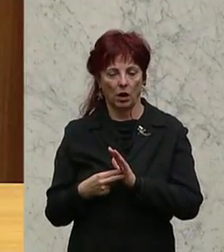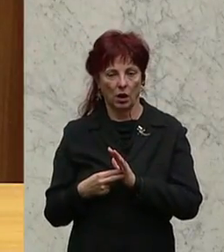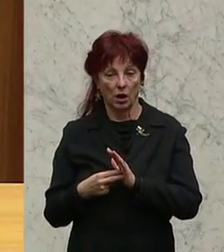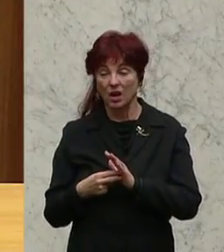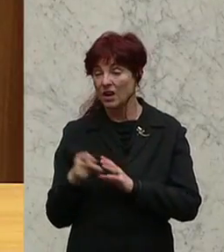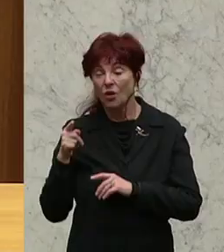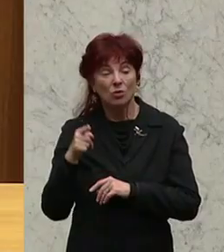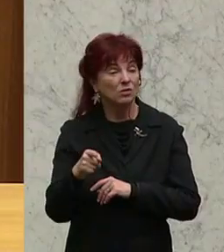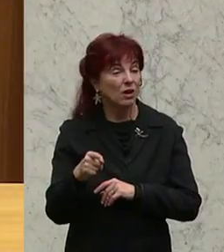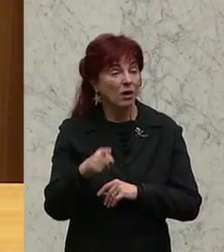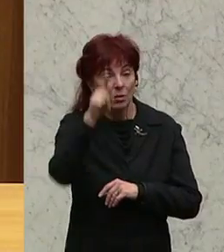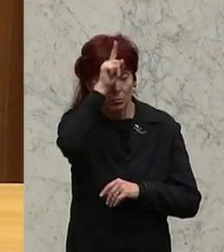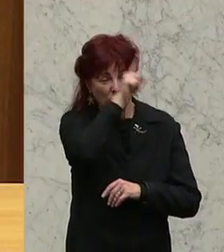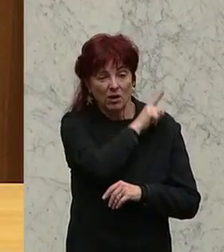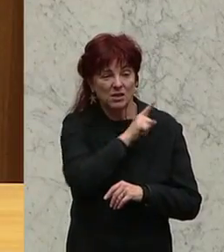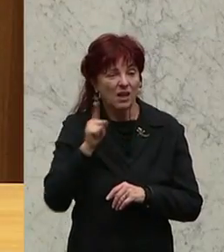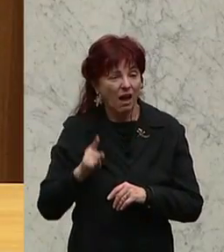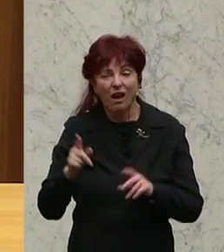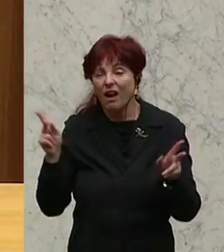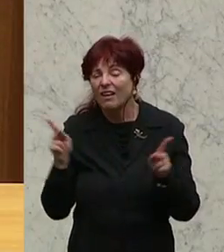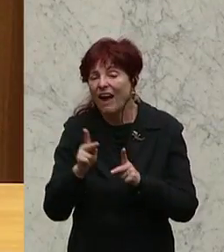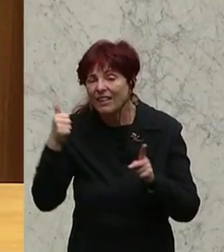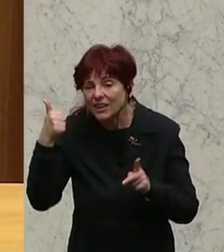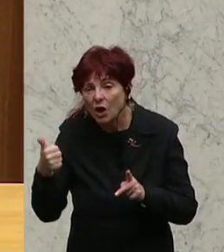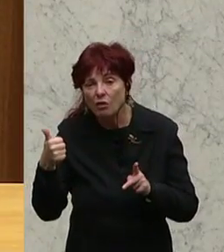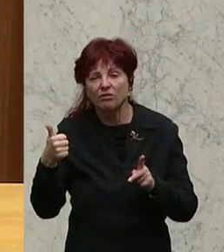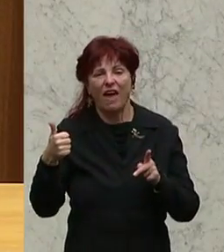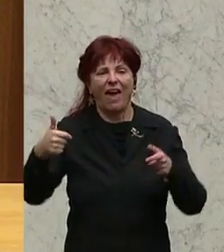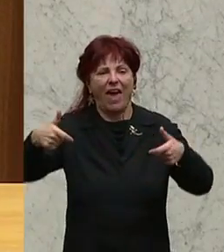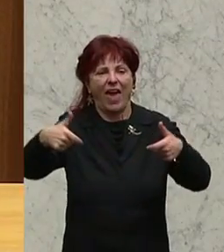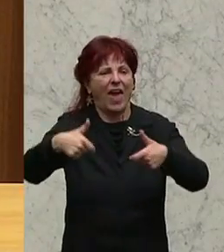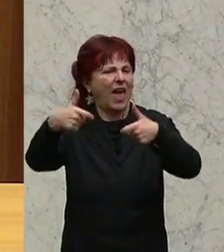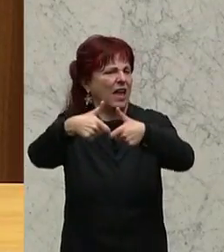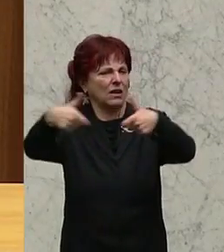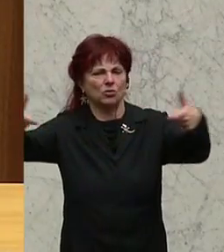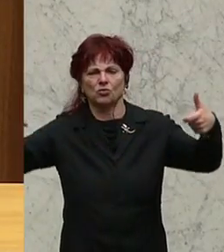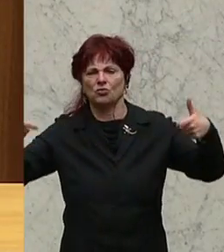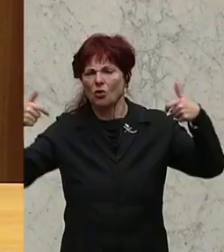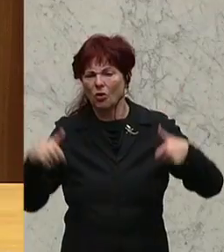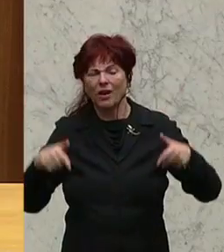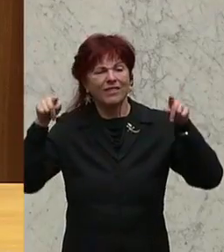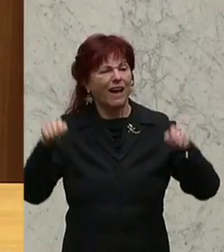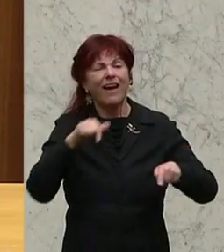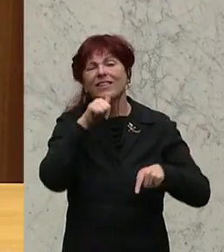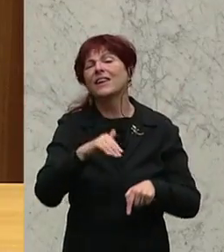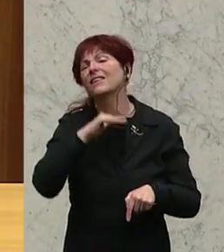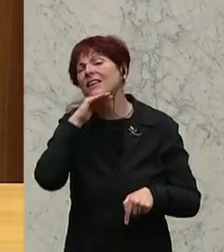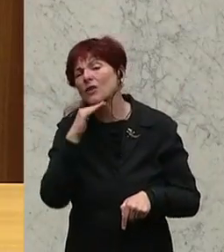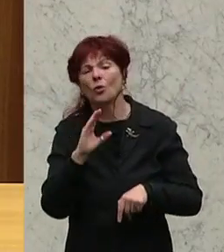nicht einmal möglich ist, auf einen Stock dann teilweise jene PCs und Drucker zu haben, die notwendig sind, die jede